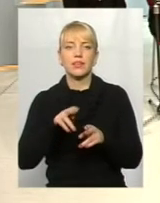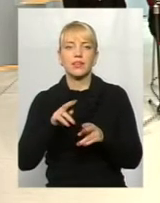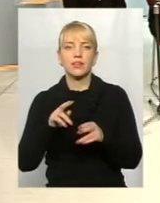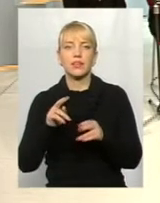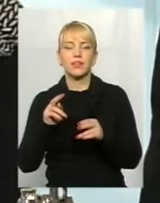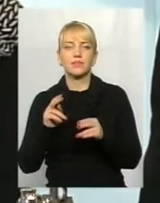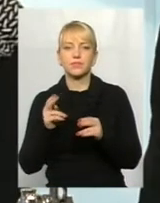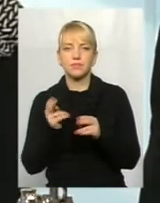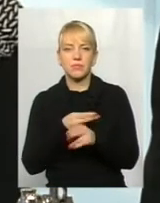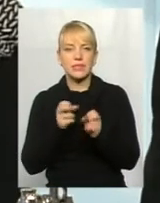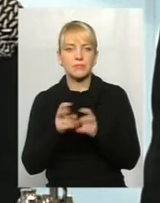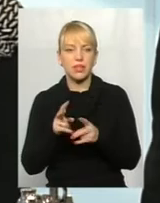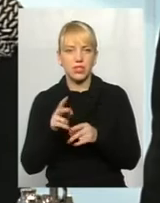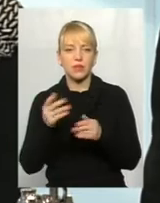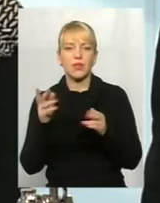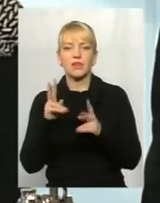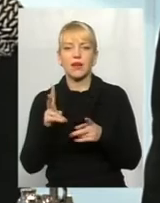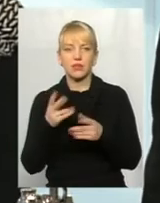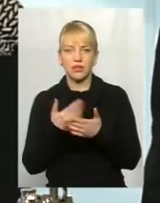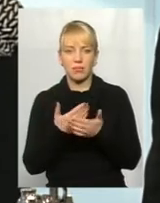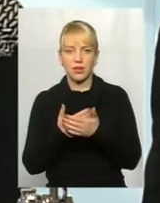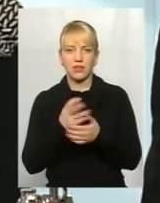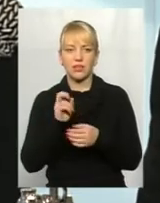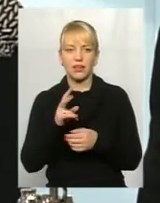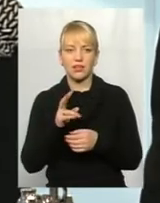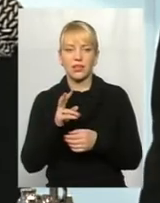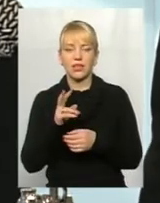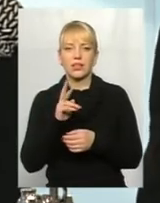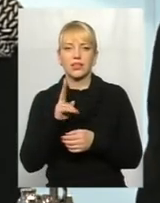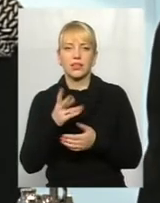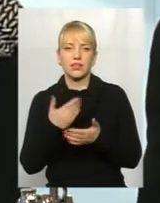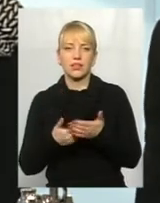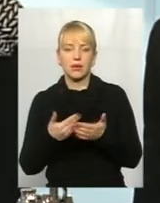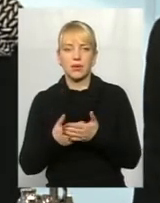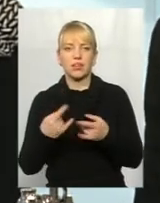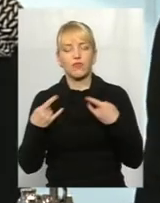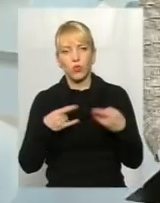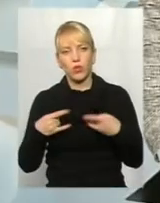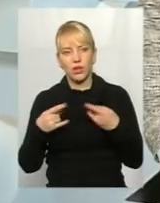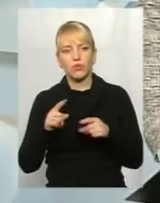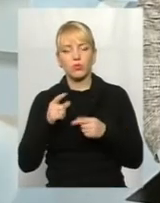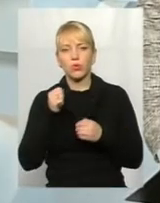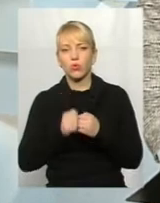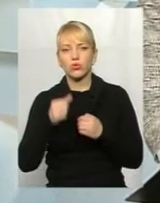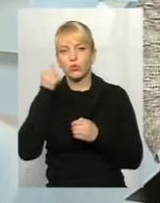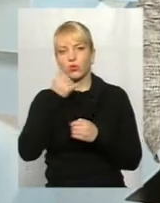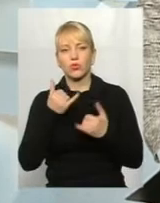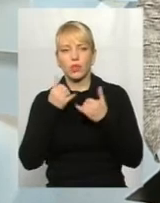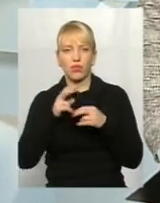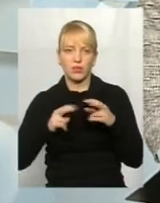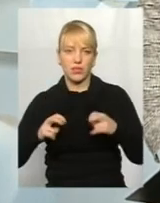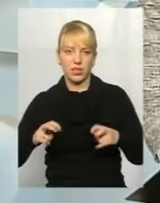проходити як скрінінг, наприклад, як флюографія кожного року для обстежень.